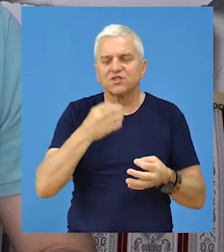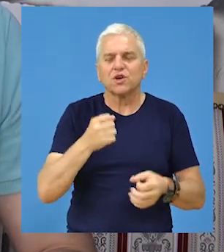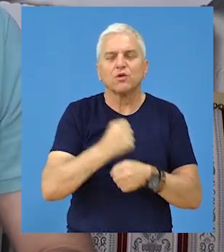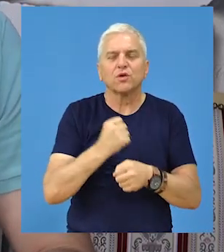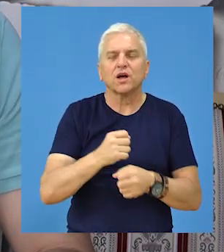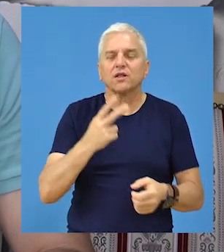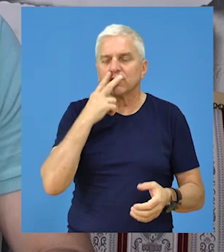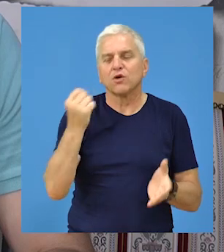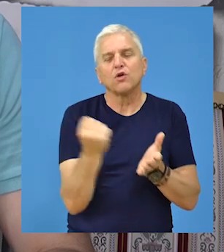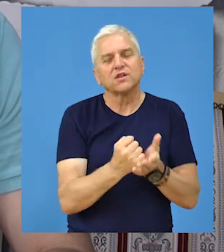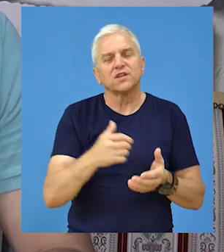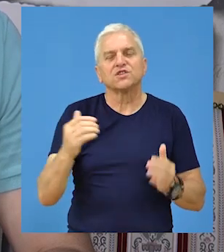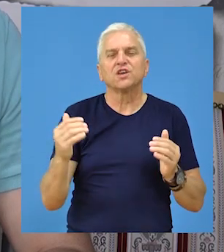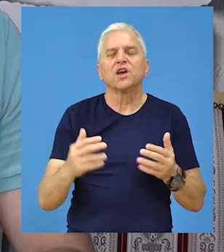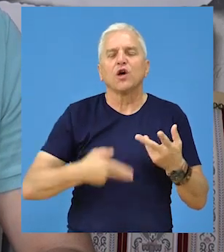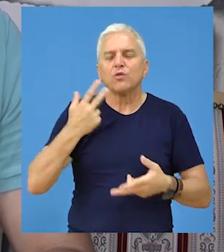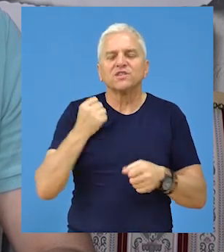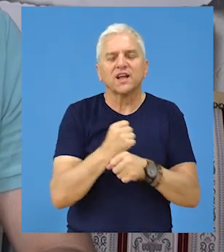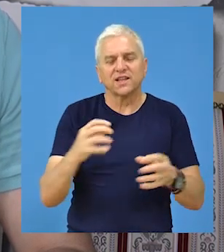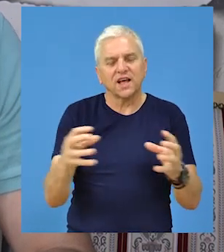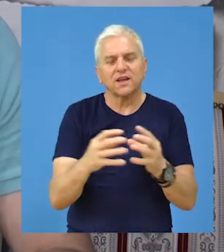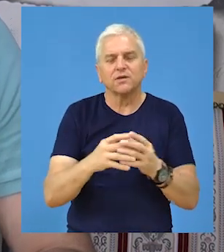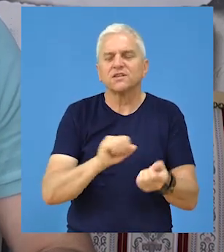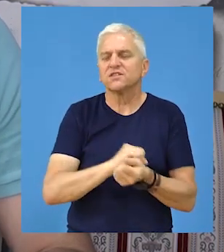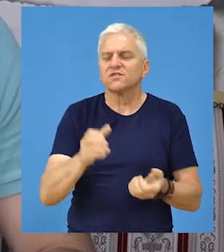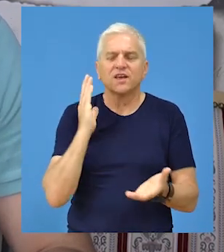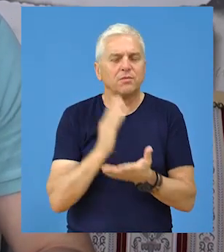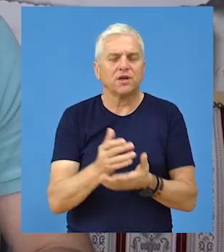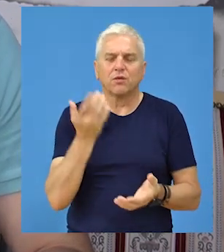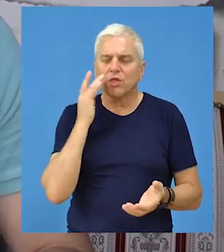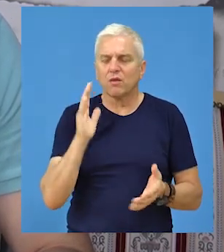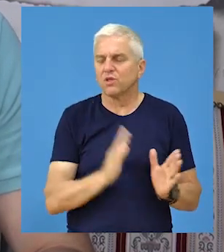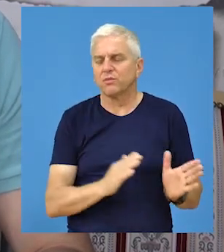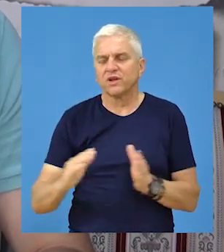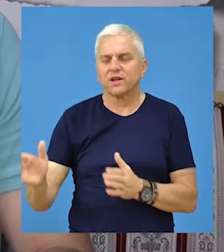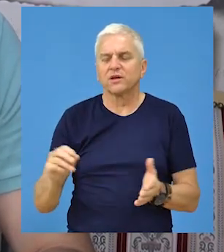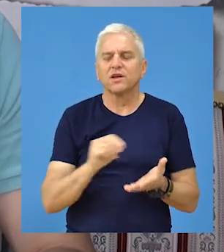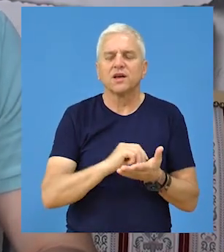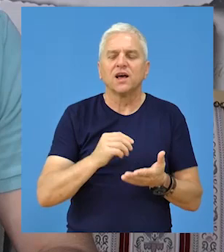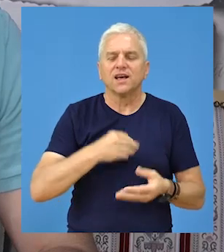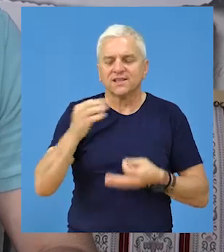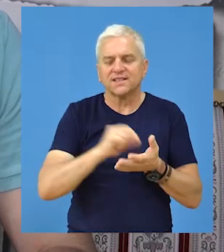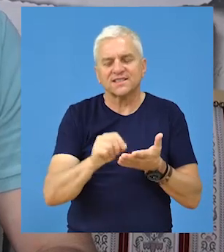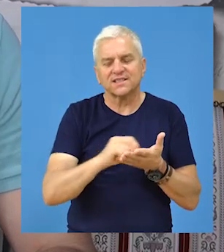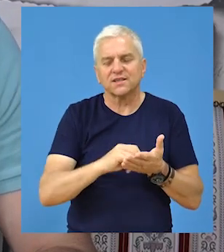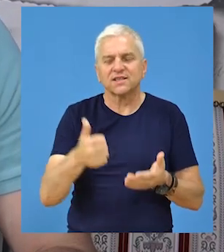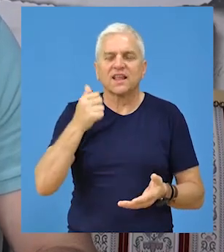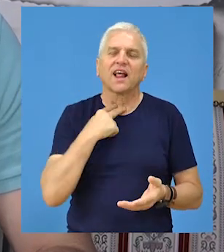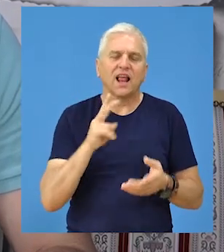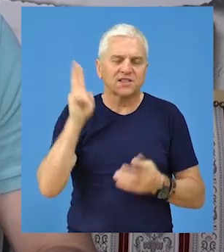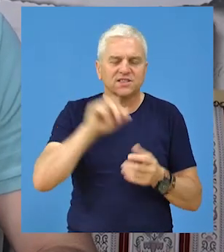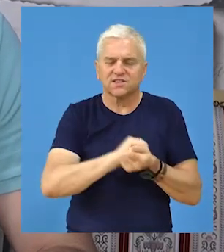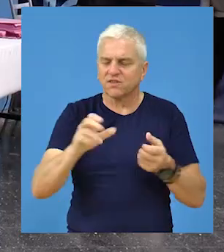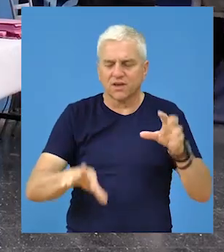samo potvrđuje da je komisija radila timski i da je sve proteklo u najboljem redu. Znači zapisniku radu u svojem